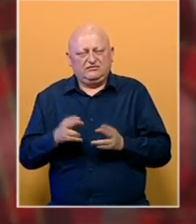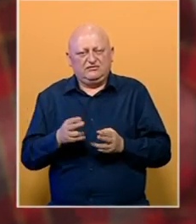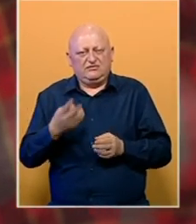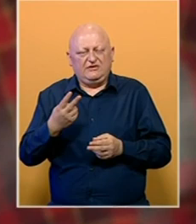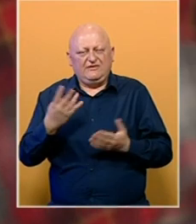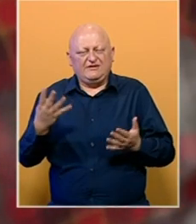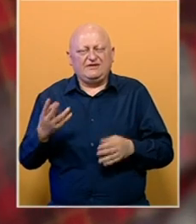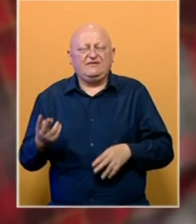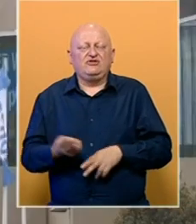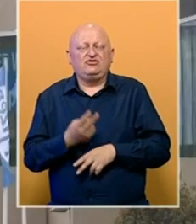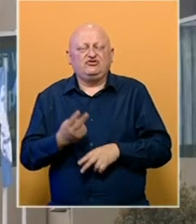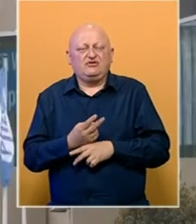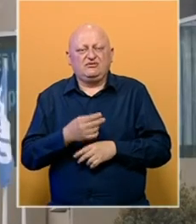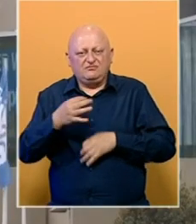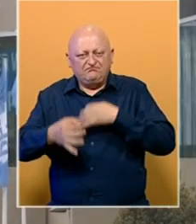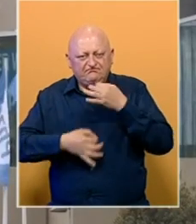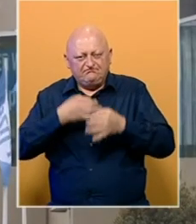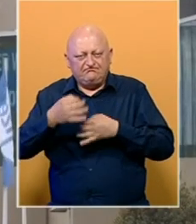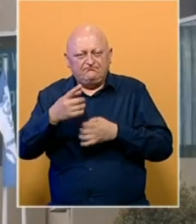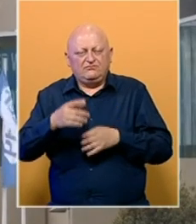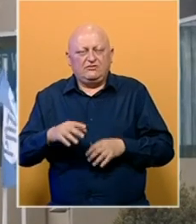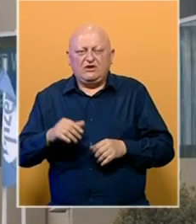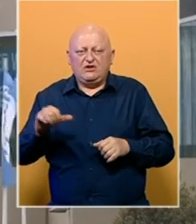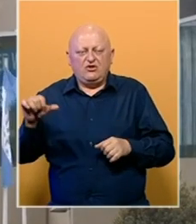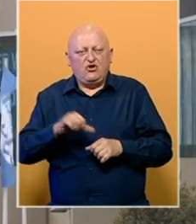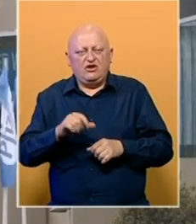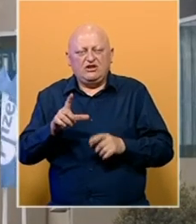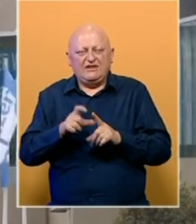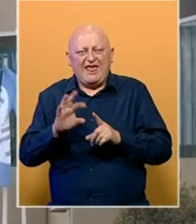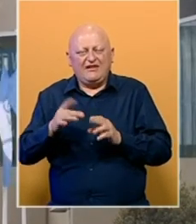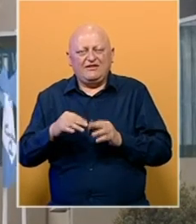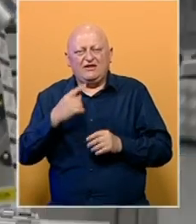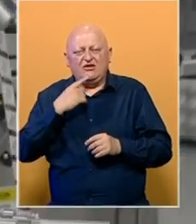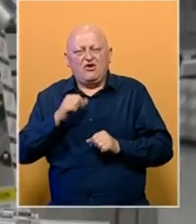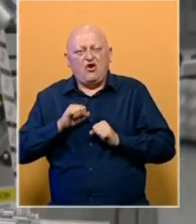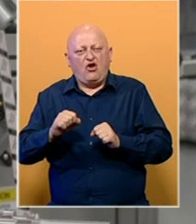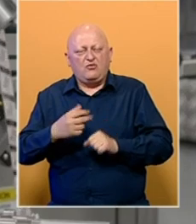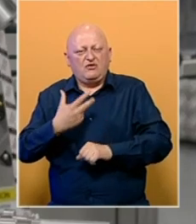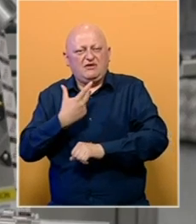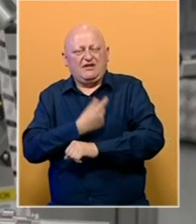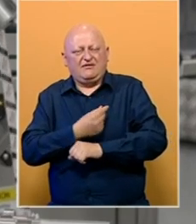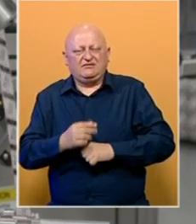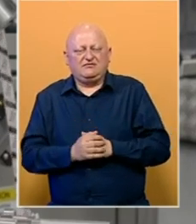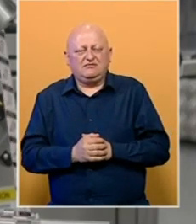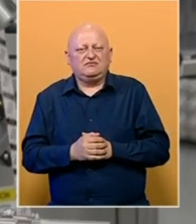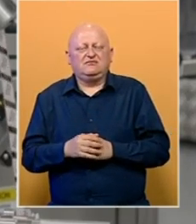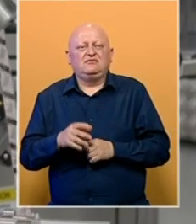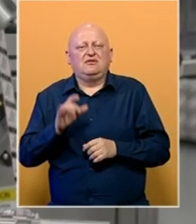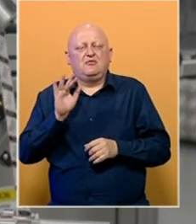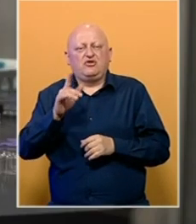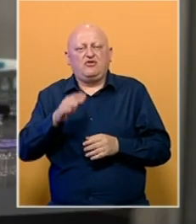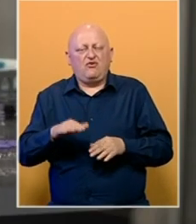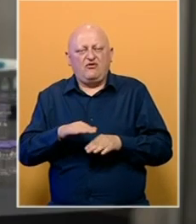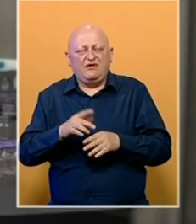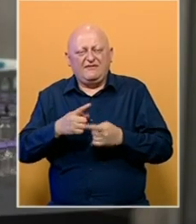29 zemalja. Istražuje se da li je potentniji od Delta Soja i otporniji na postojeće vakcine. Protiv ovih sojeva